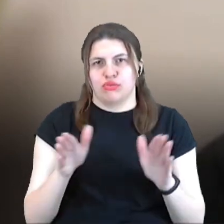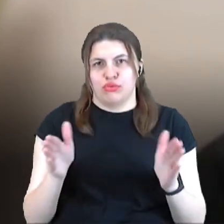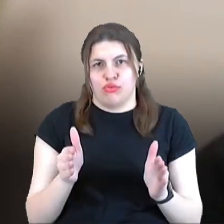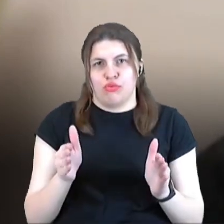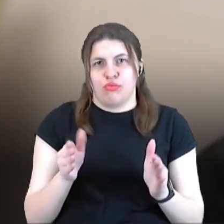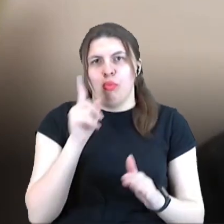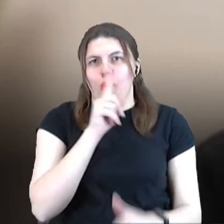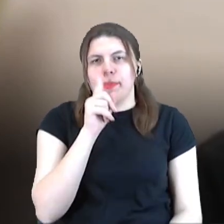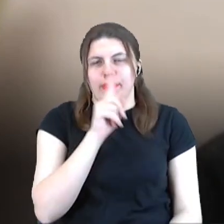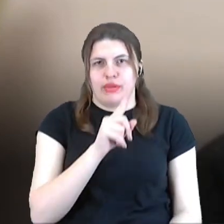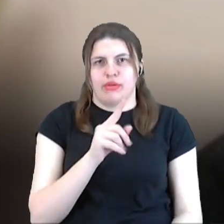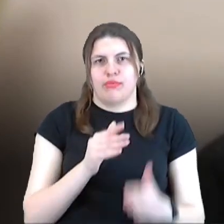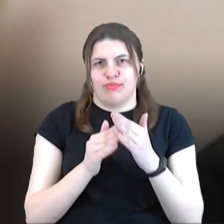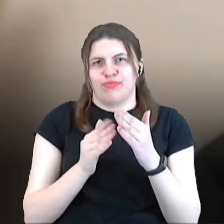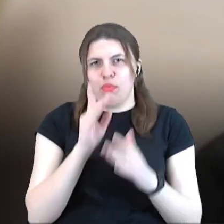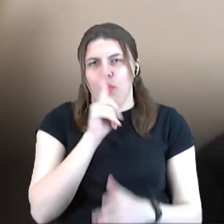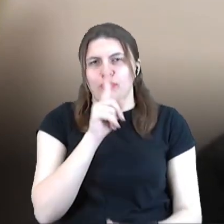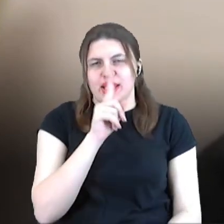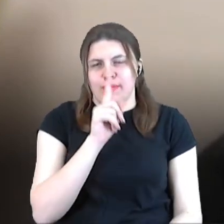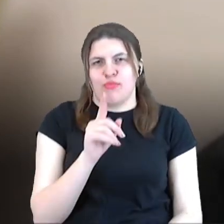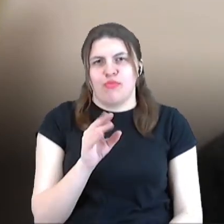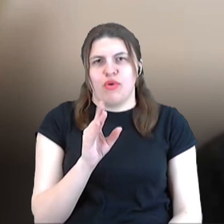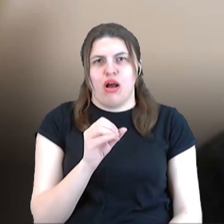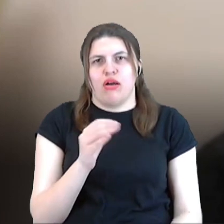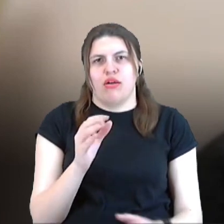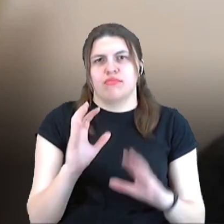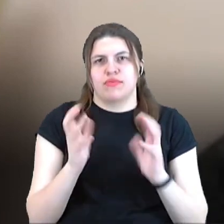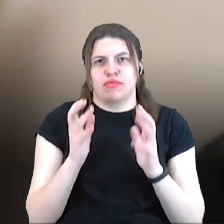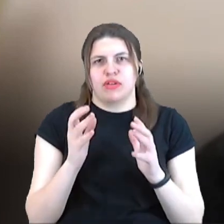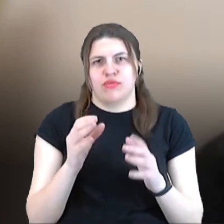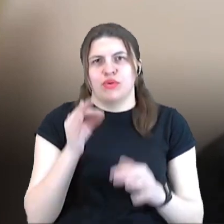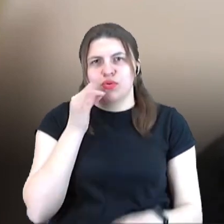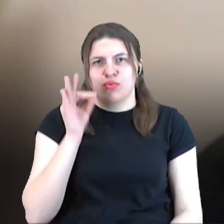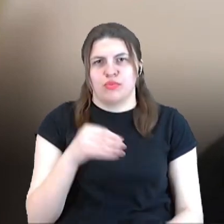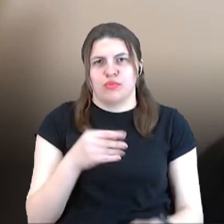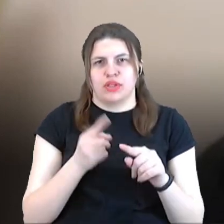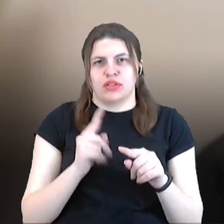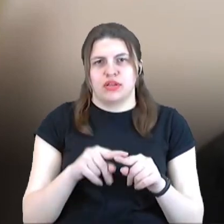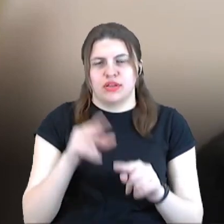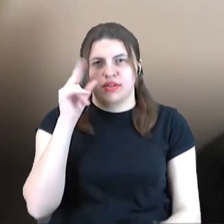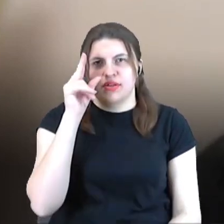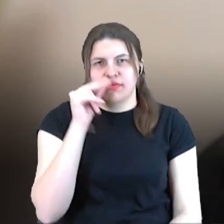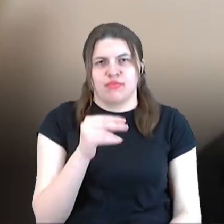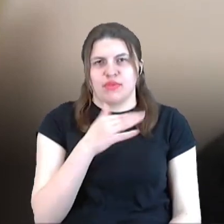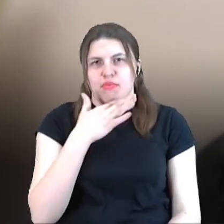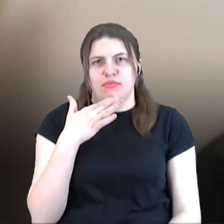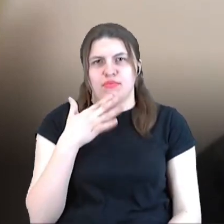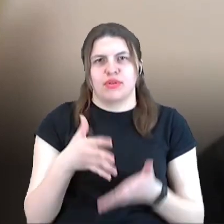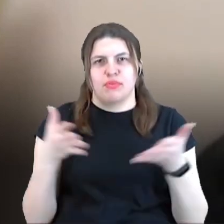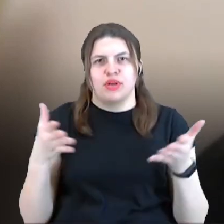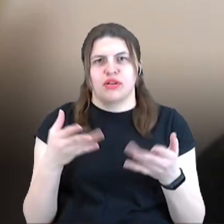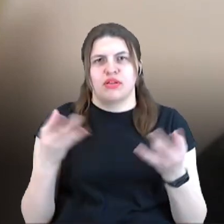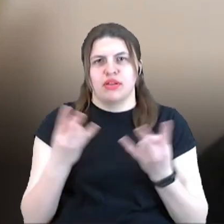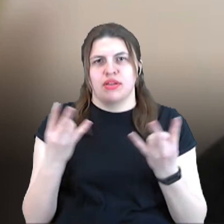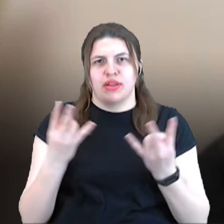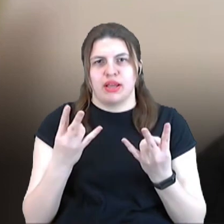кажуть, а світовий досвід, показуючи ці цифри набагато більші, ну, знову ж таки, треба виходити від